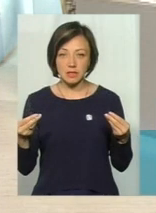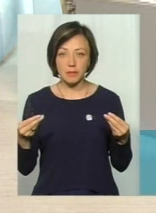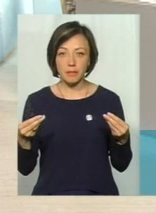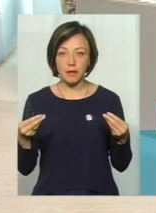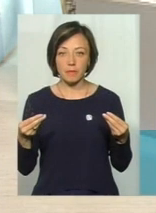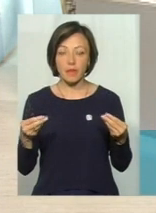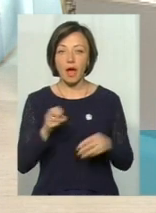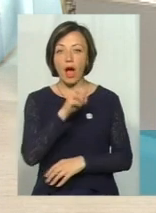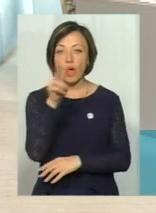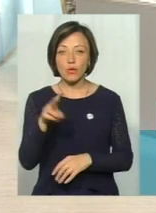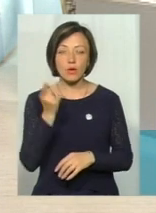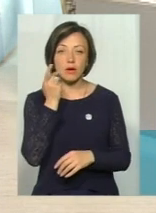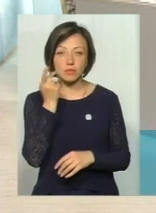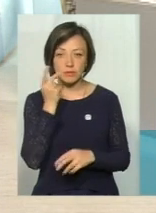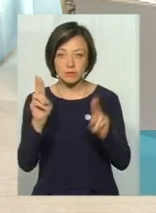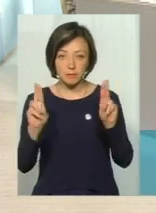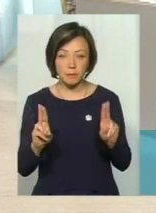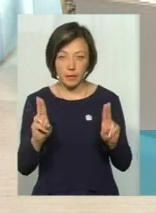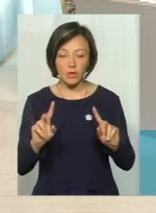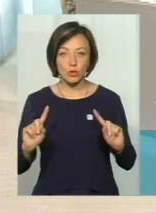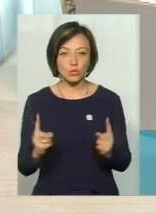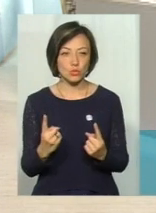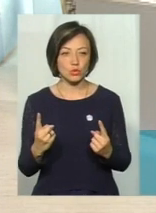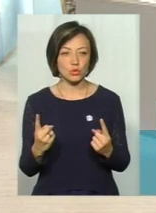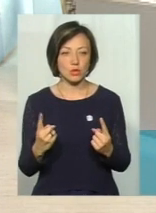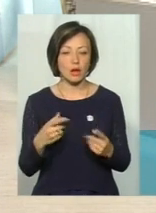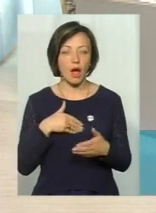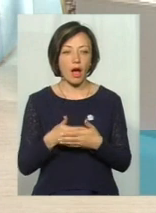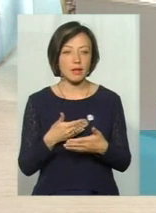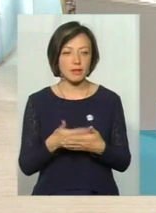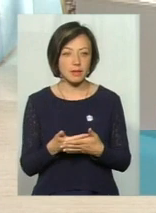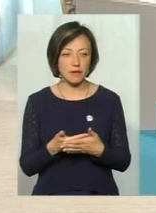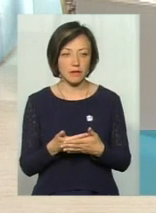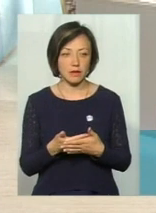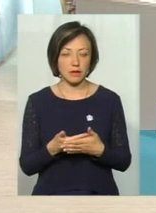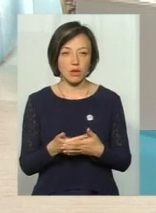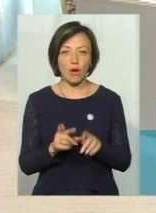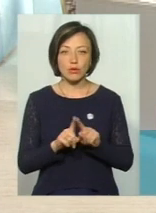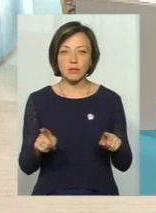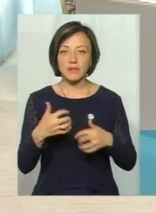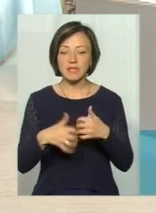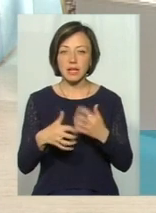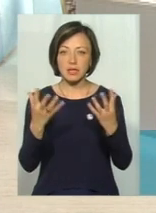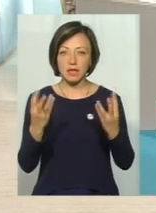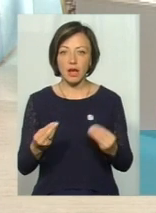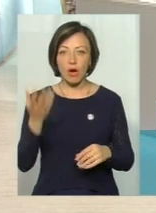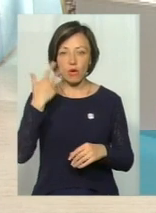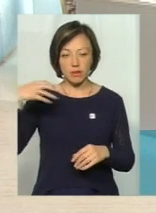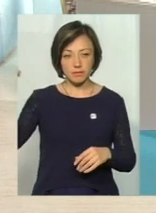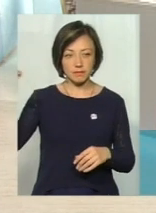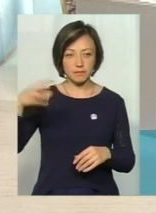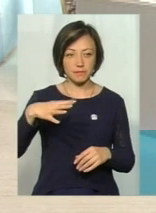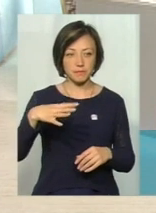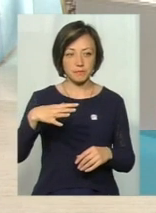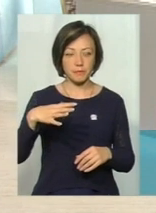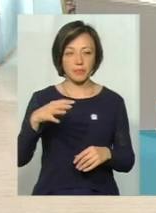Гадюки, як правило, дуже активні, особливо в середині дня, коли прогрівається сонечко,